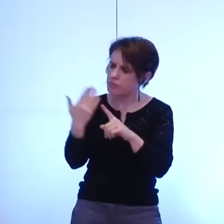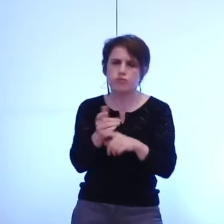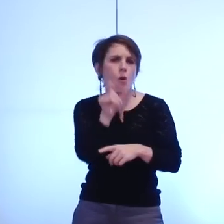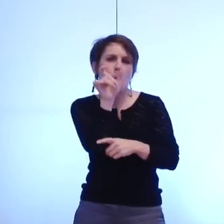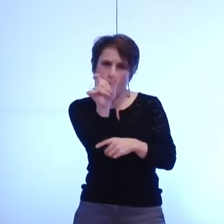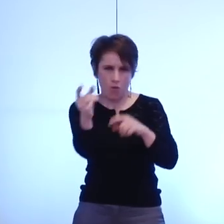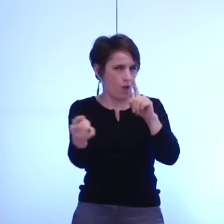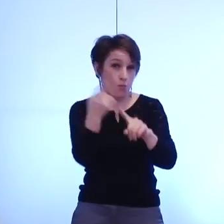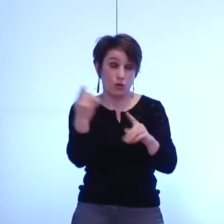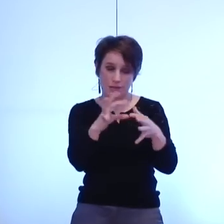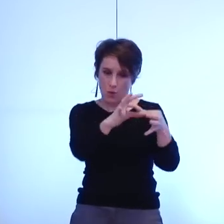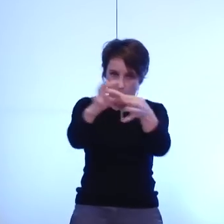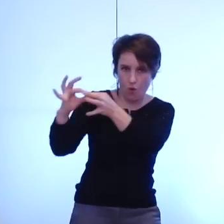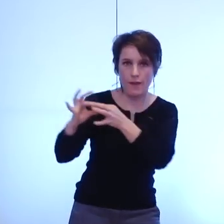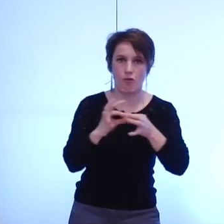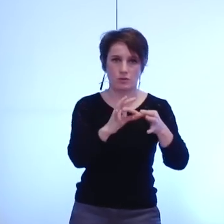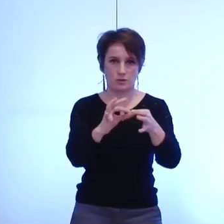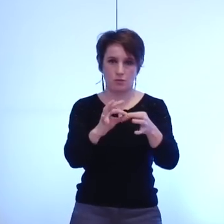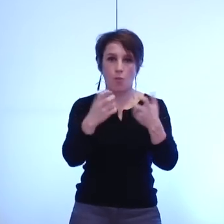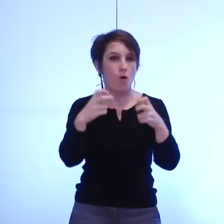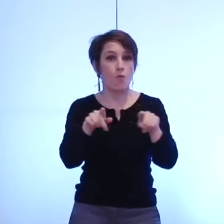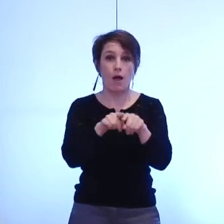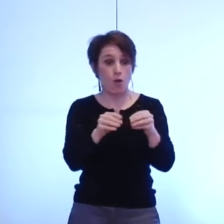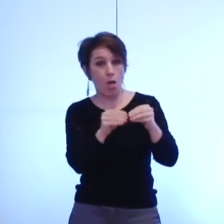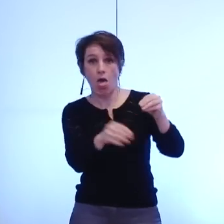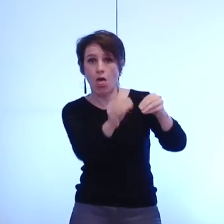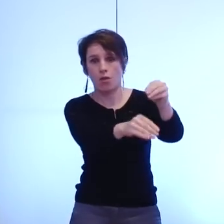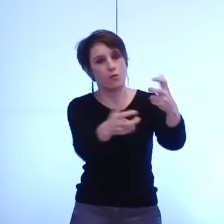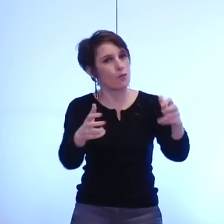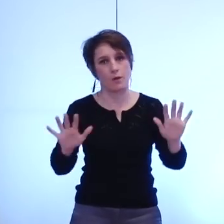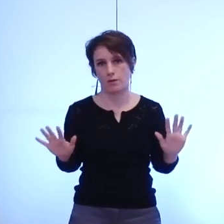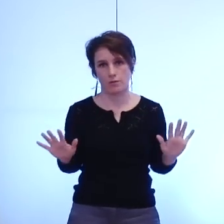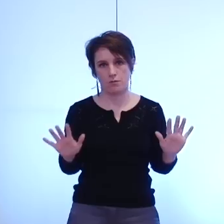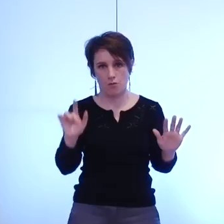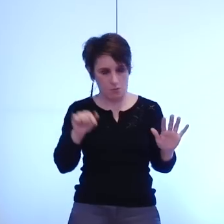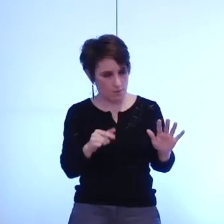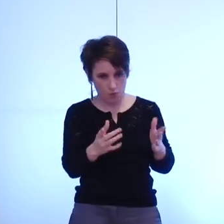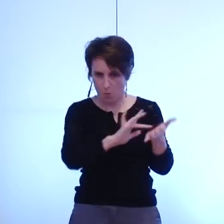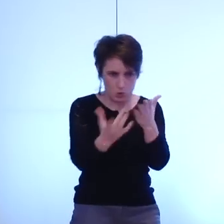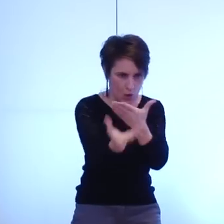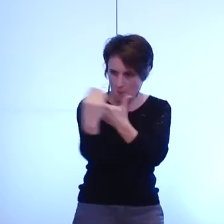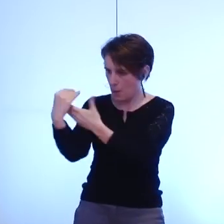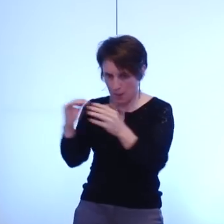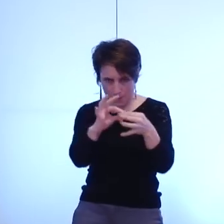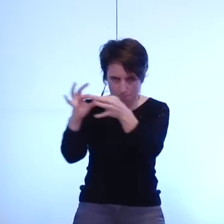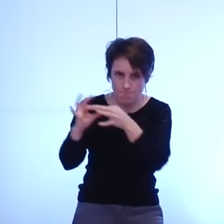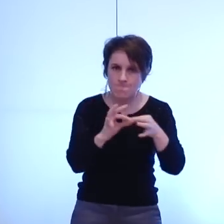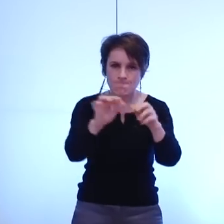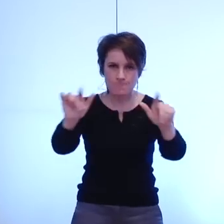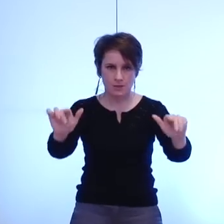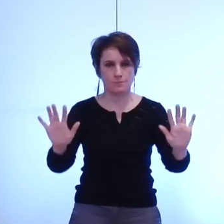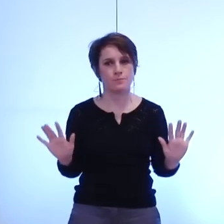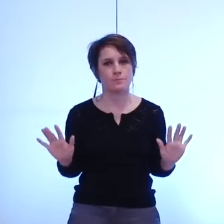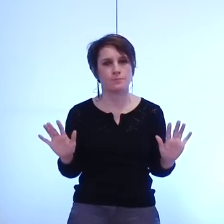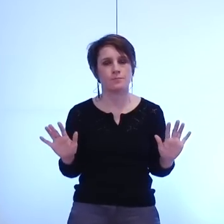et de se dire pas de trou dans la raquette je le disais tout à l'heure lorsque nous parlons